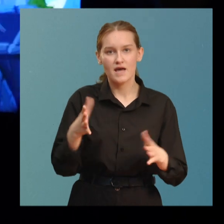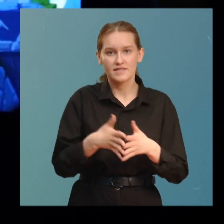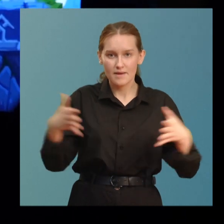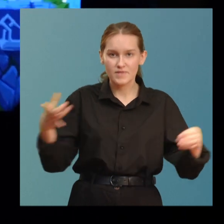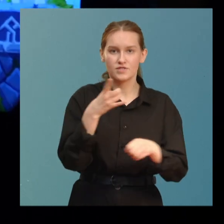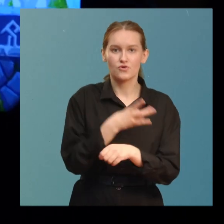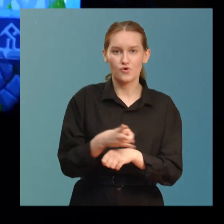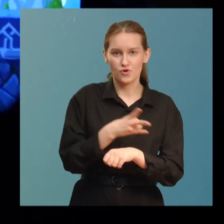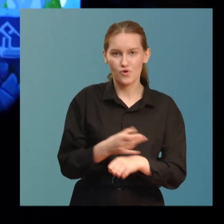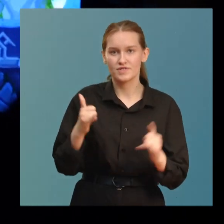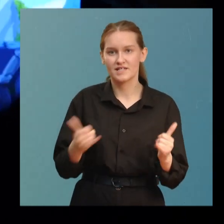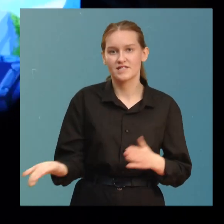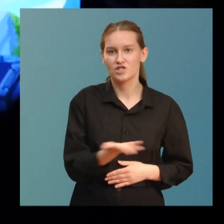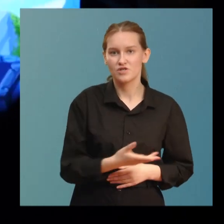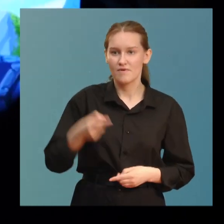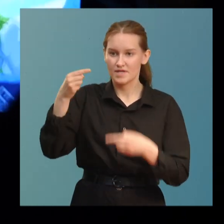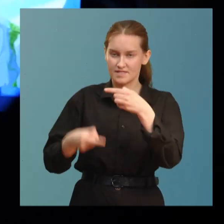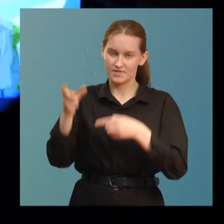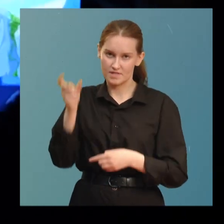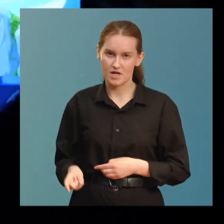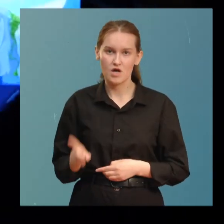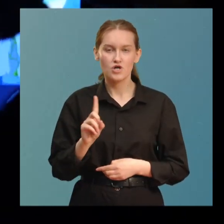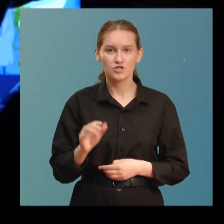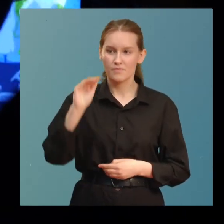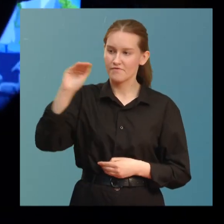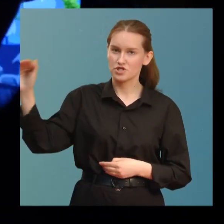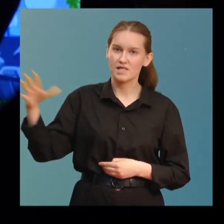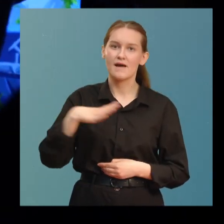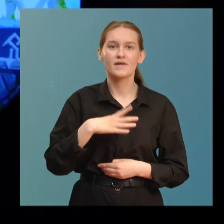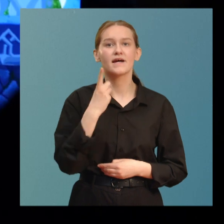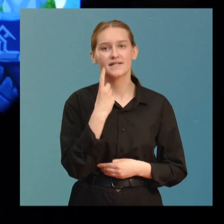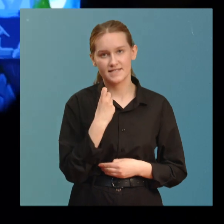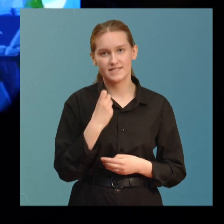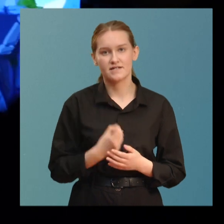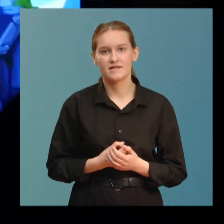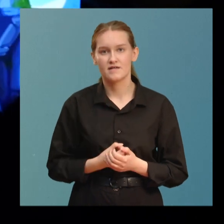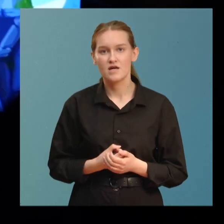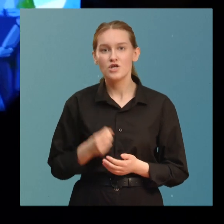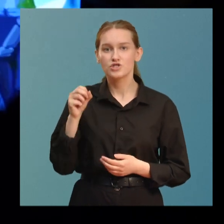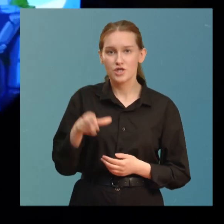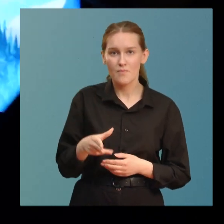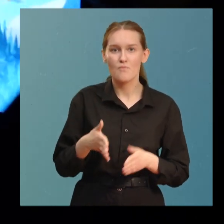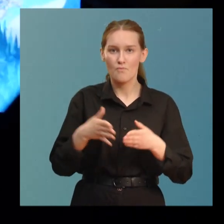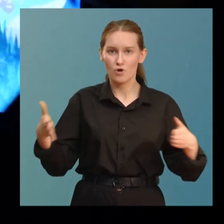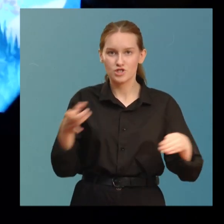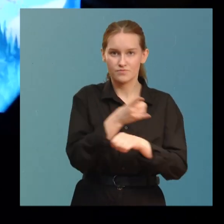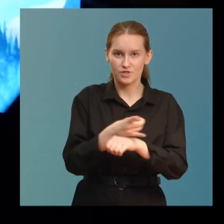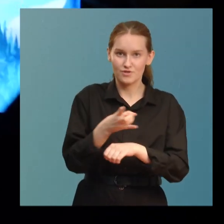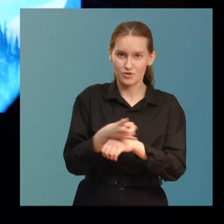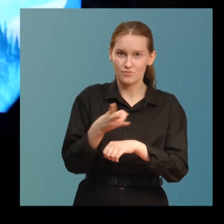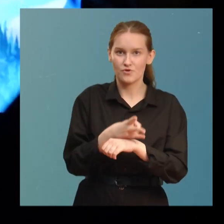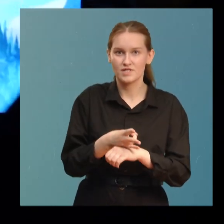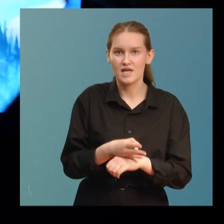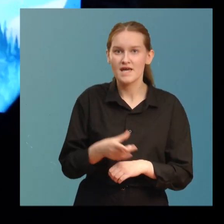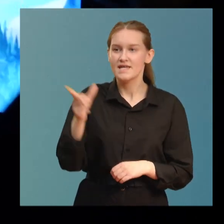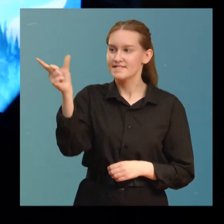урон для нашего противника, чтобы его шкала была красненькая. Соответственно, чем больше мы ему наносим урон,